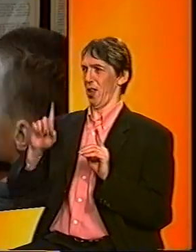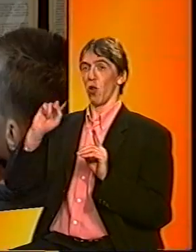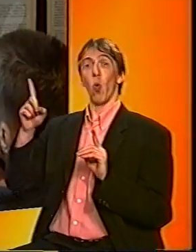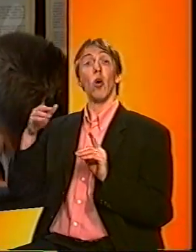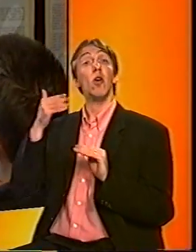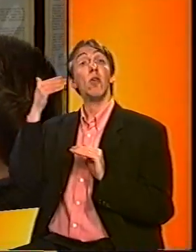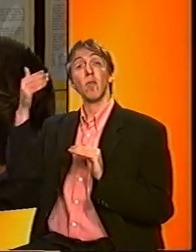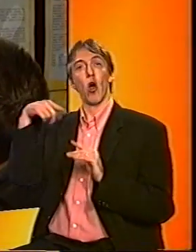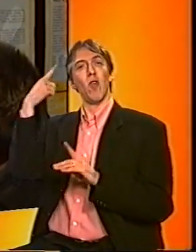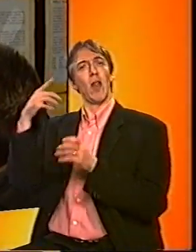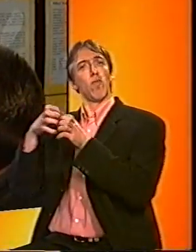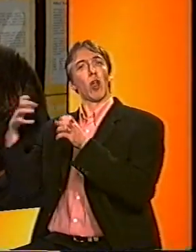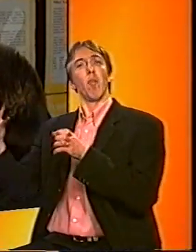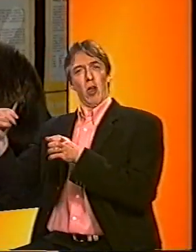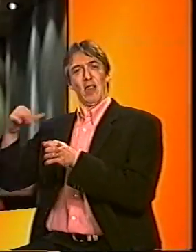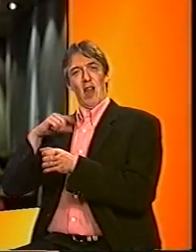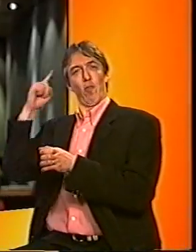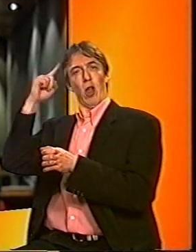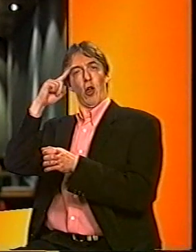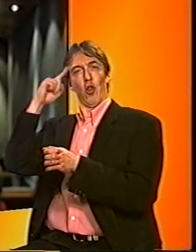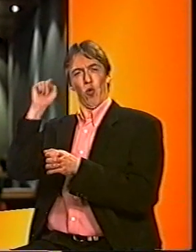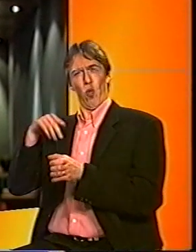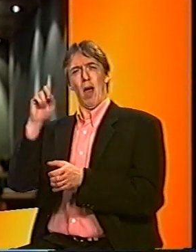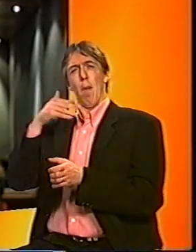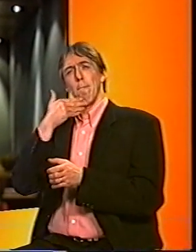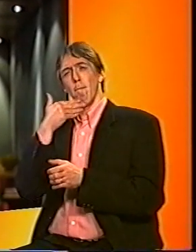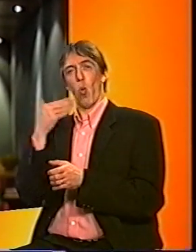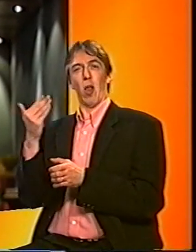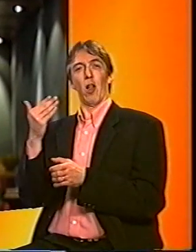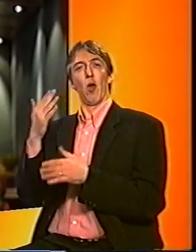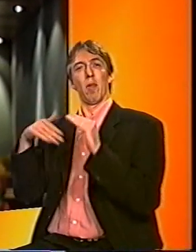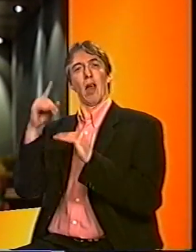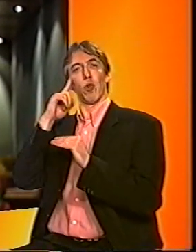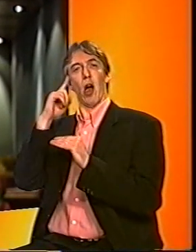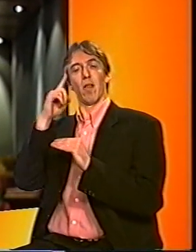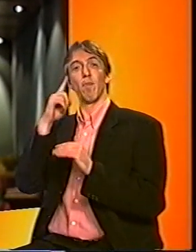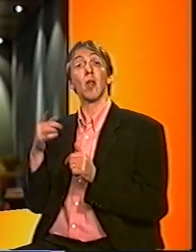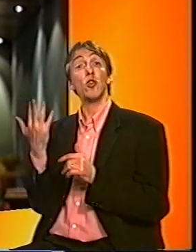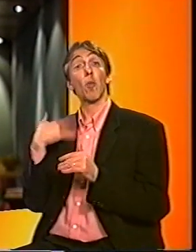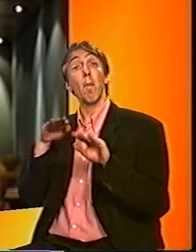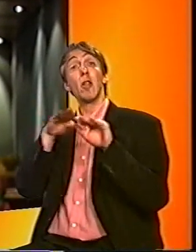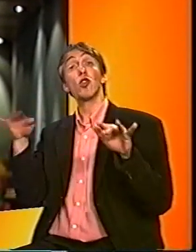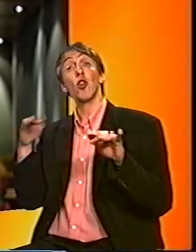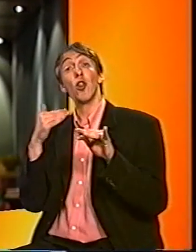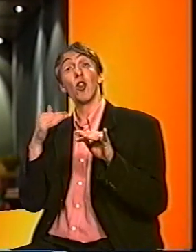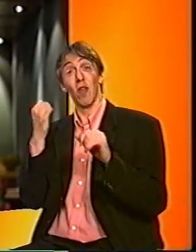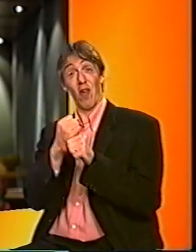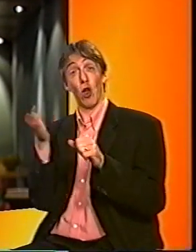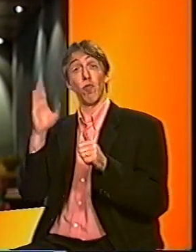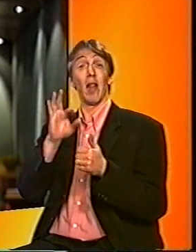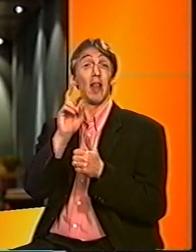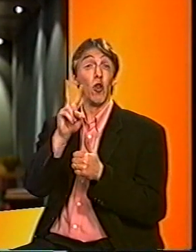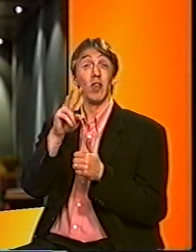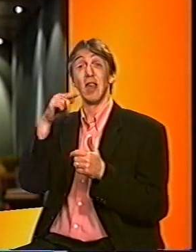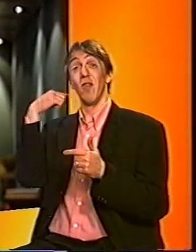regering. Er is iets moderners bedacht door onderzoekers. Er zijn mensen die werken bij de verschillende media en die worden opgeleid om een soort vragenlijst in te